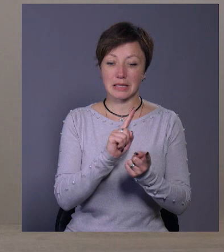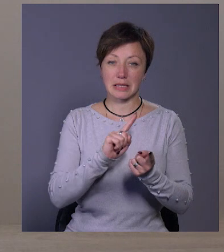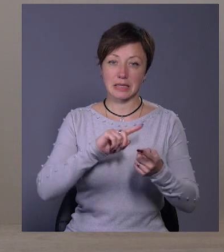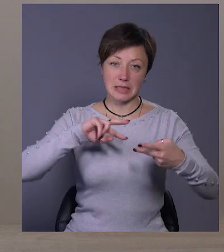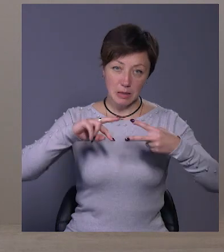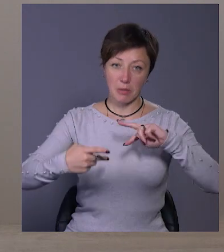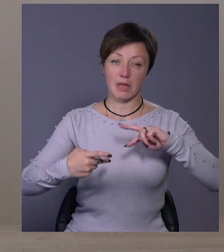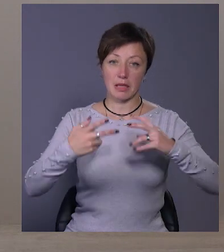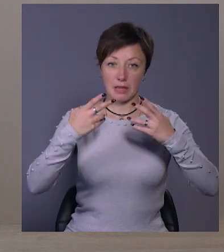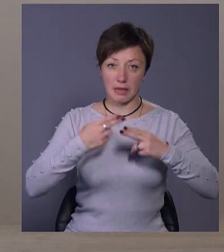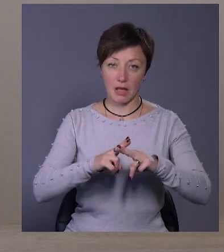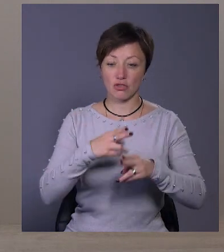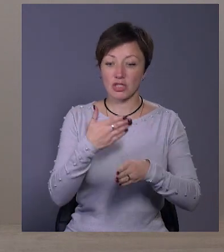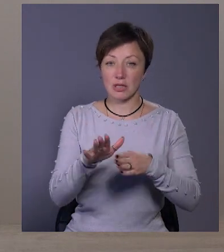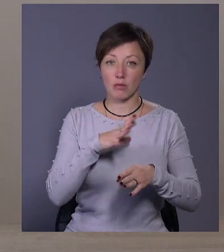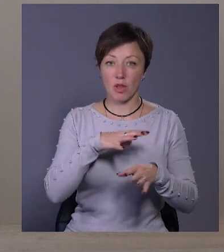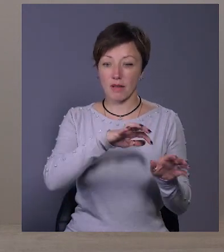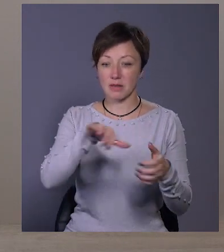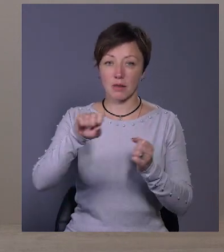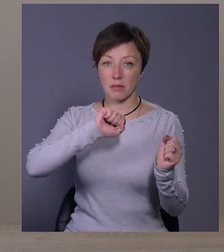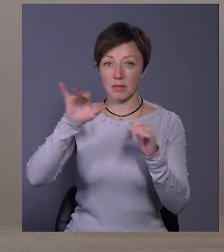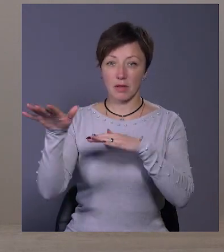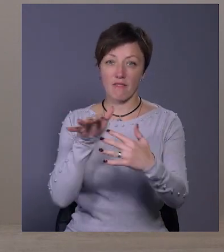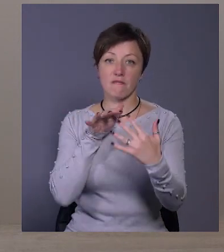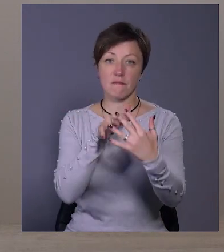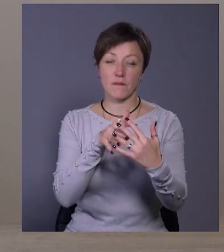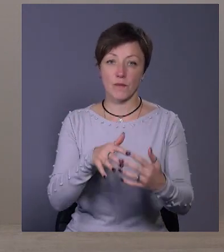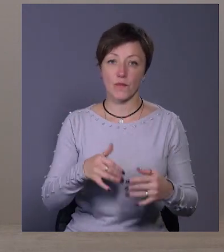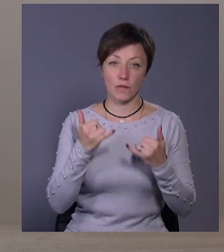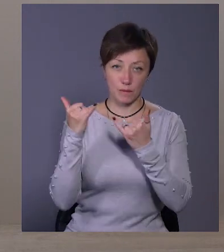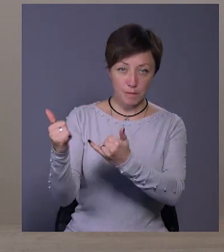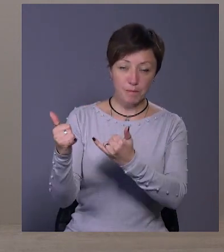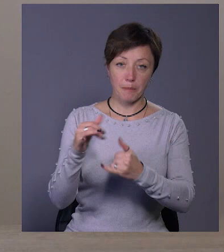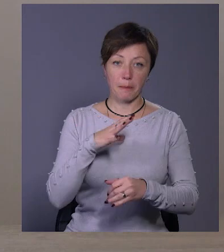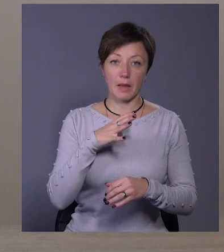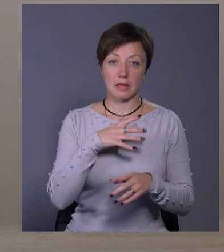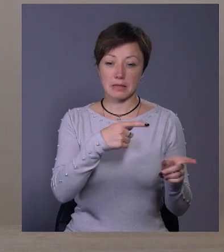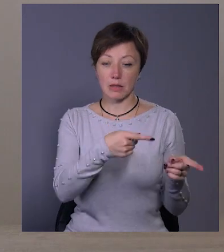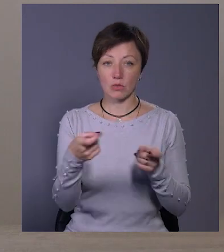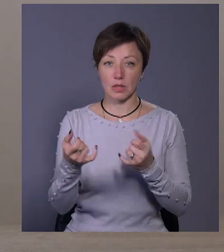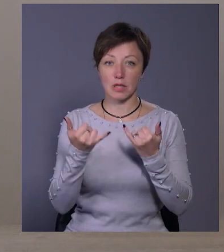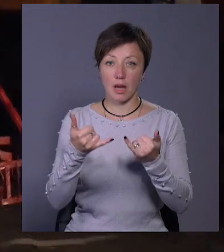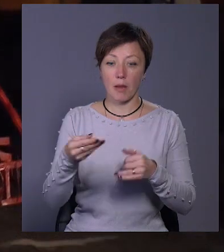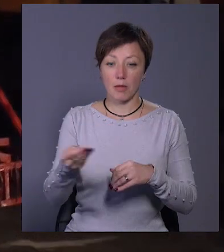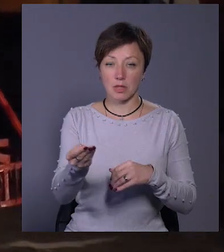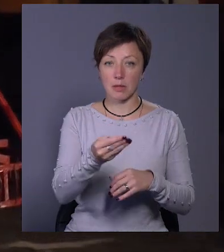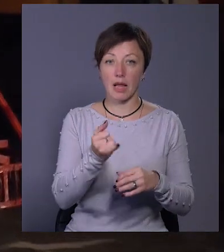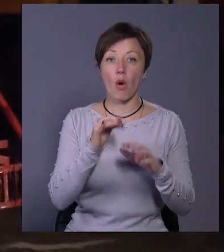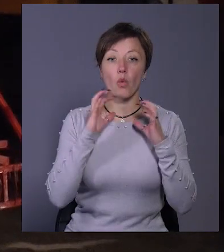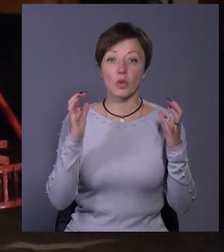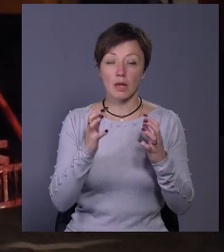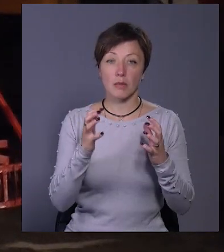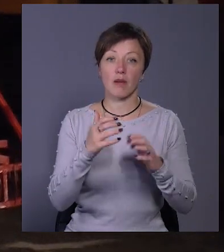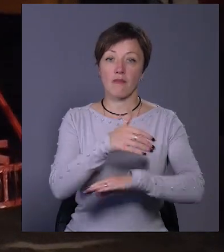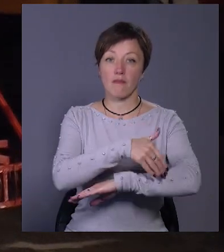частина техніки була вилучена на Збройні сили, яка була залучалася для посипки. Для отримання